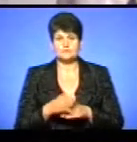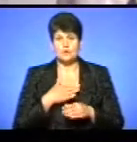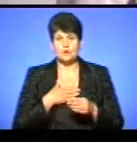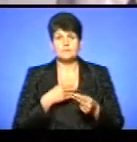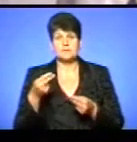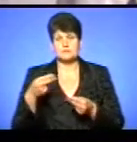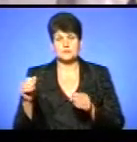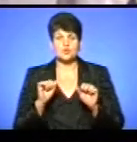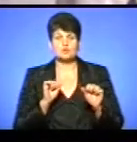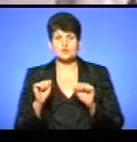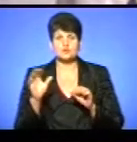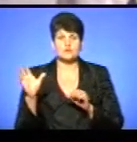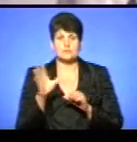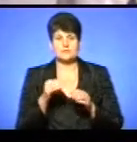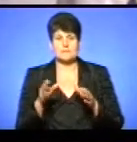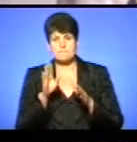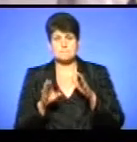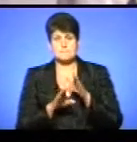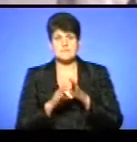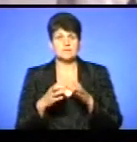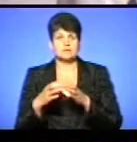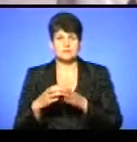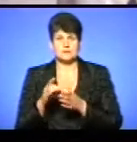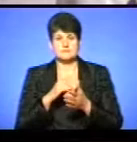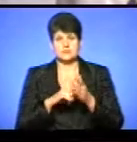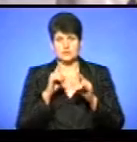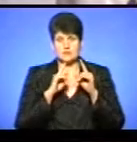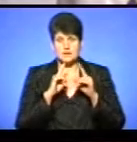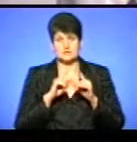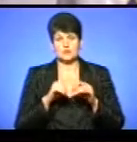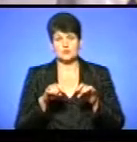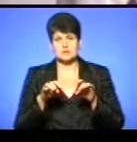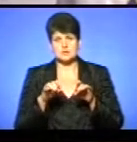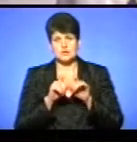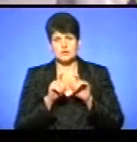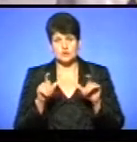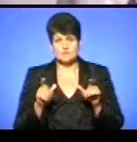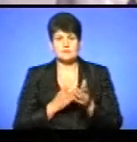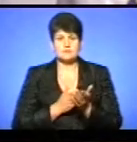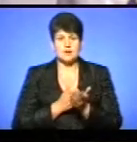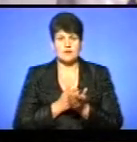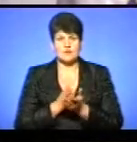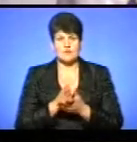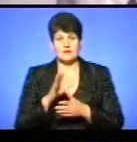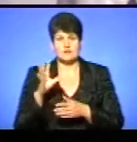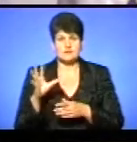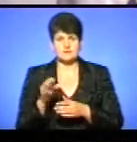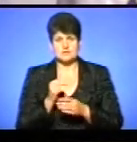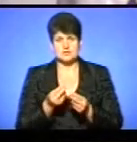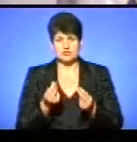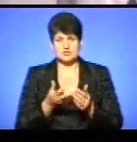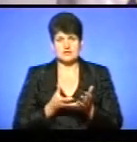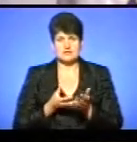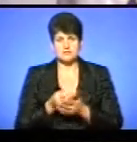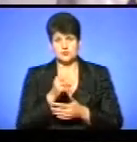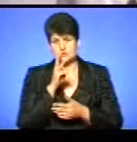розпорядження, щоб всі підрозділи міської ради, всі комунальні підприємства установи в першу чергу спрямували осіннені кошти на виплату